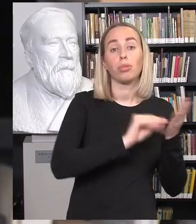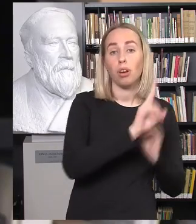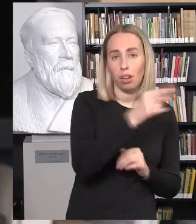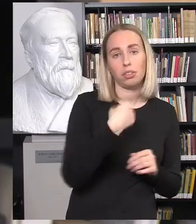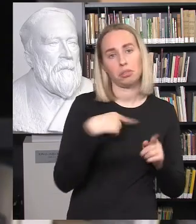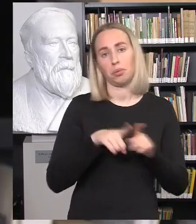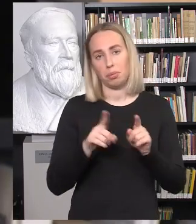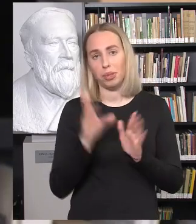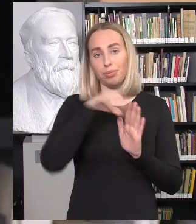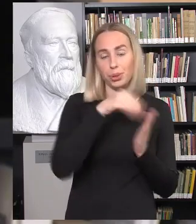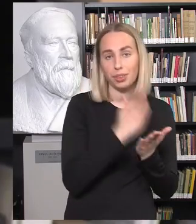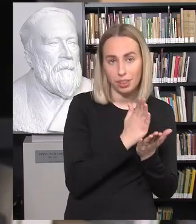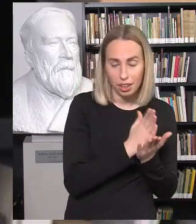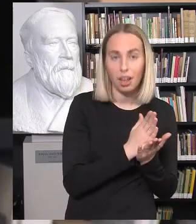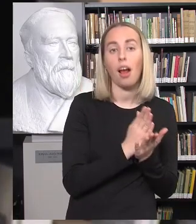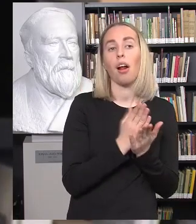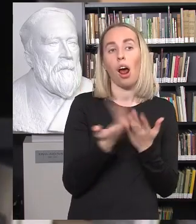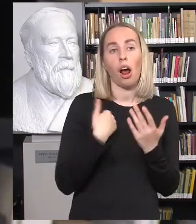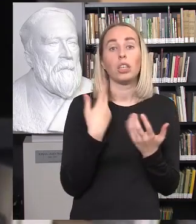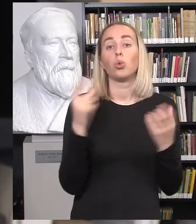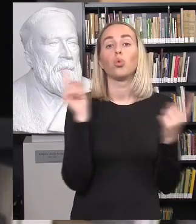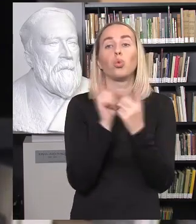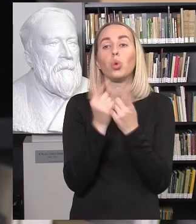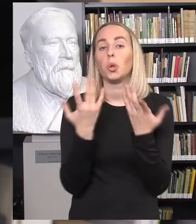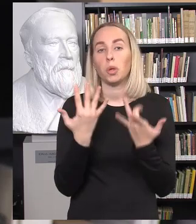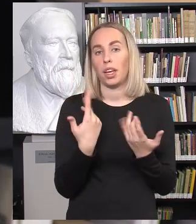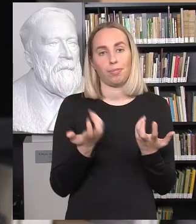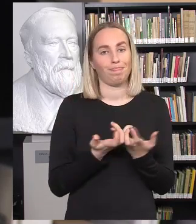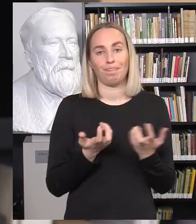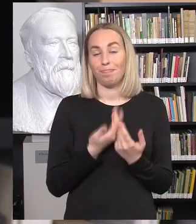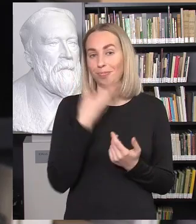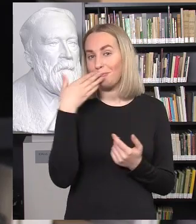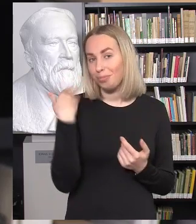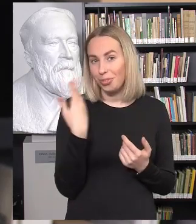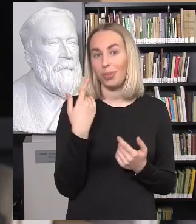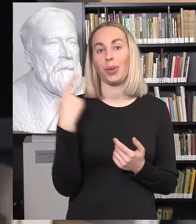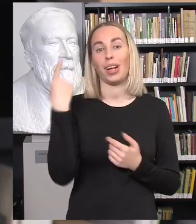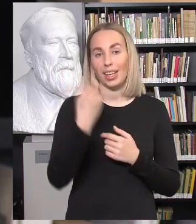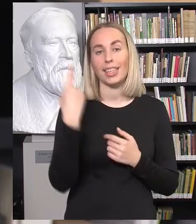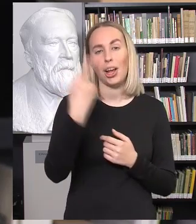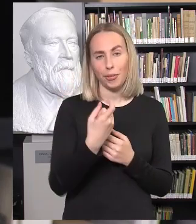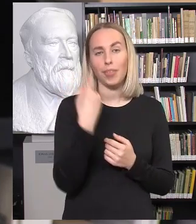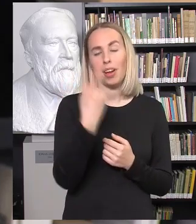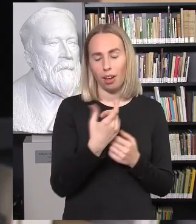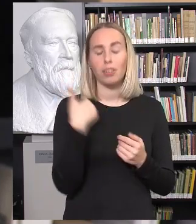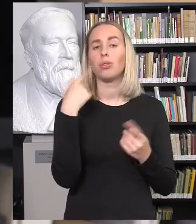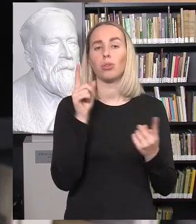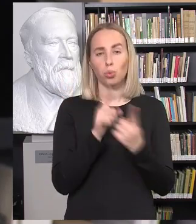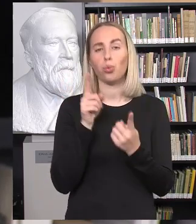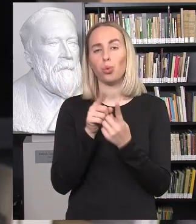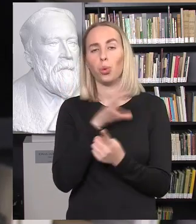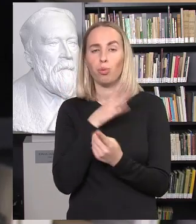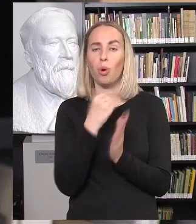žinokit, nes kai čia buvo, kiek buvo tų susitikimų ir jie vyko ir kiekvieną savaitę tuo intensyviuoju programos